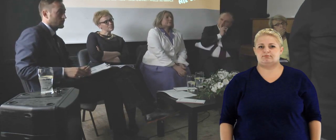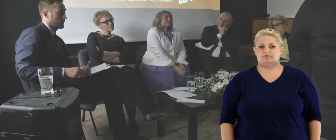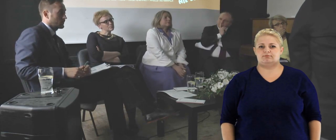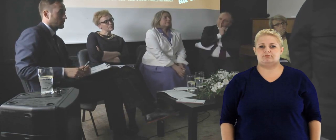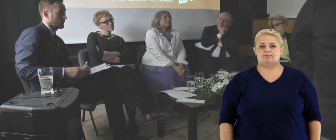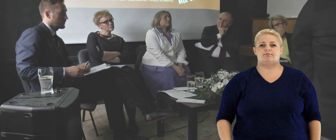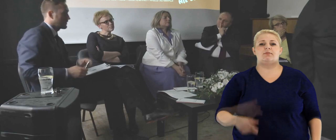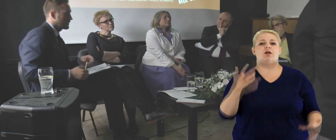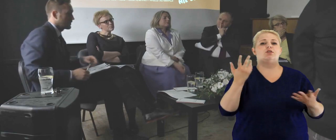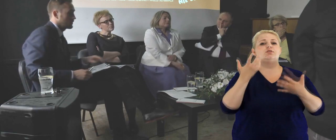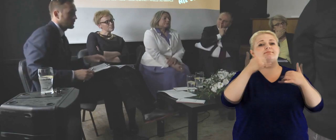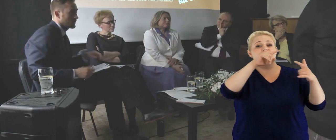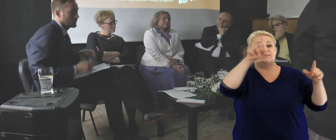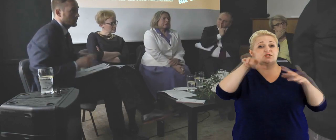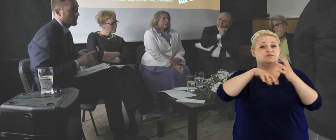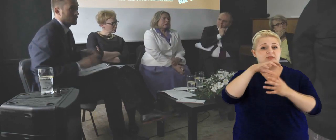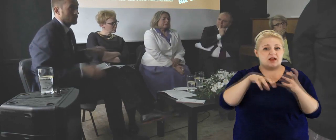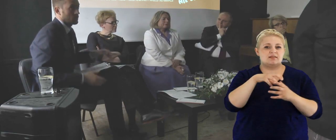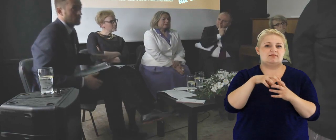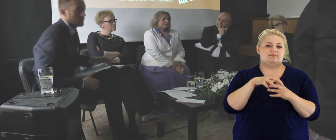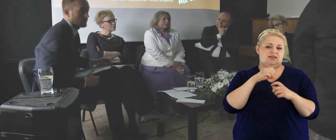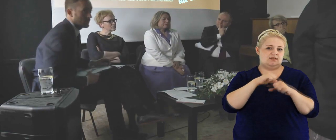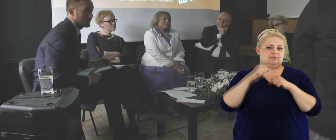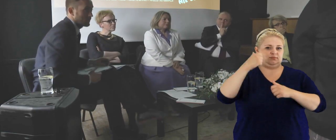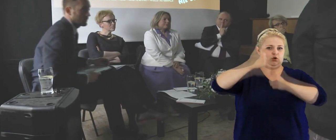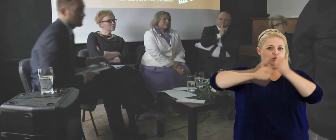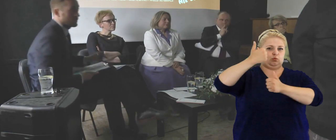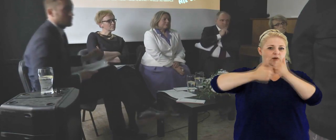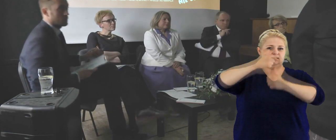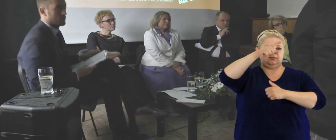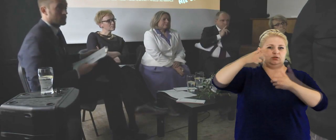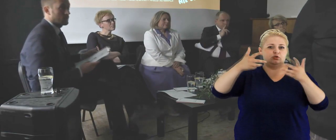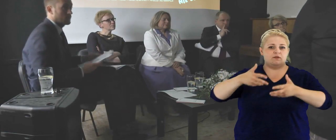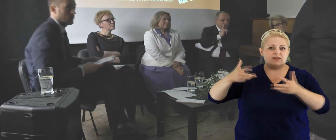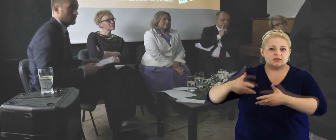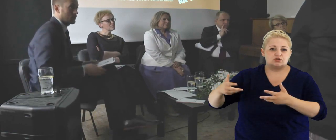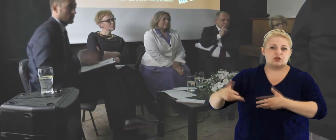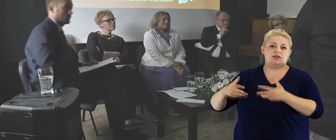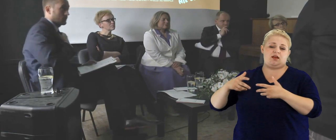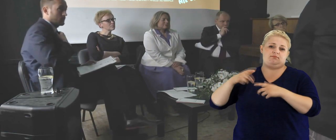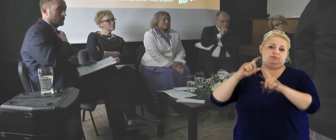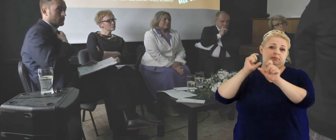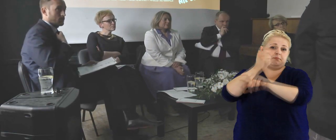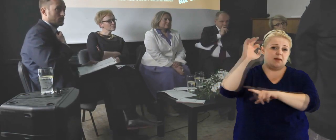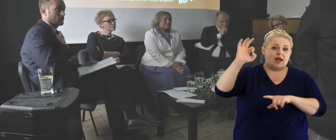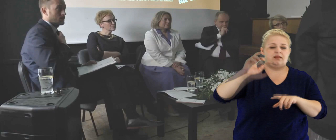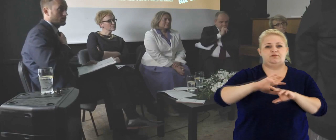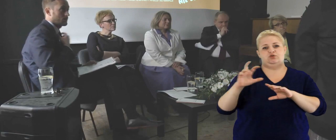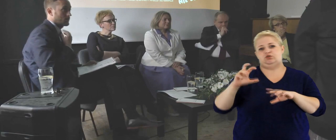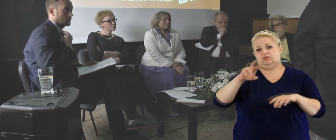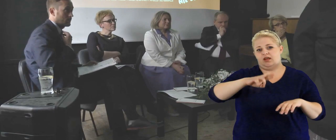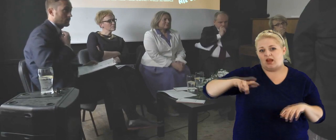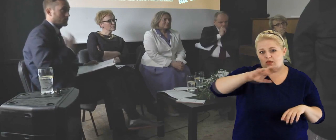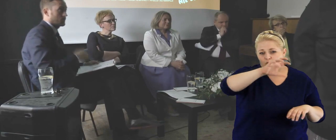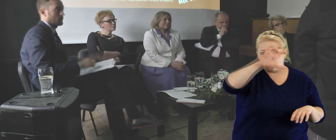prawa, tak, znaczy gdzie indziej na świecie tworzą się bardziej konkurencyjne,